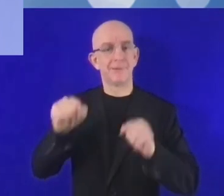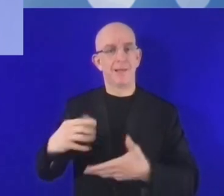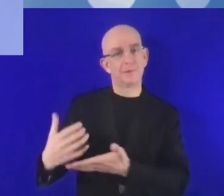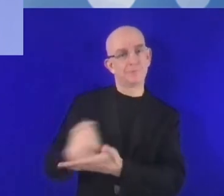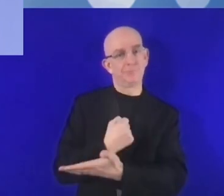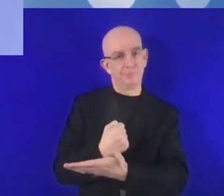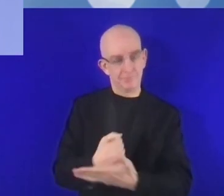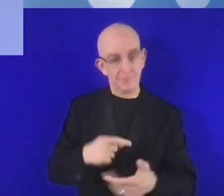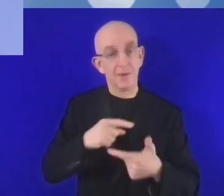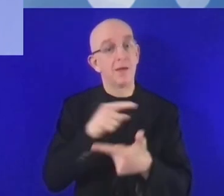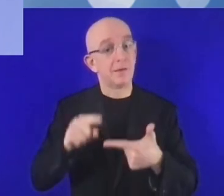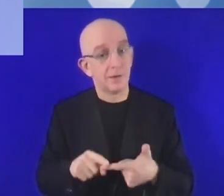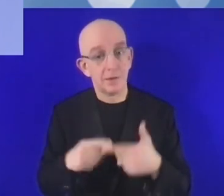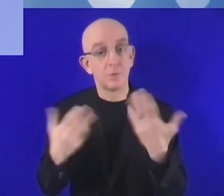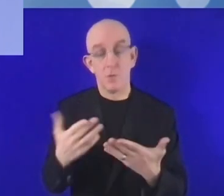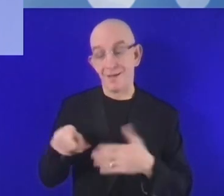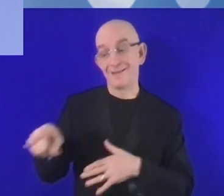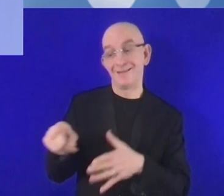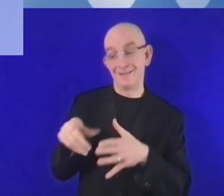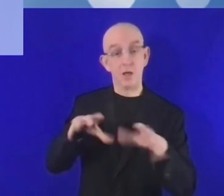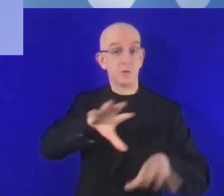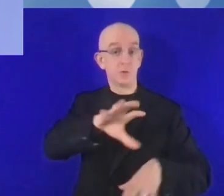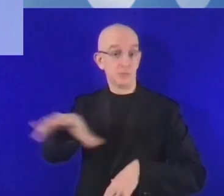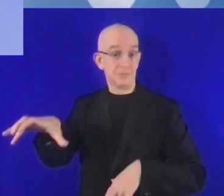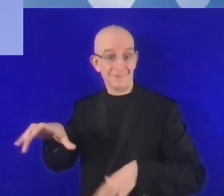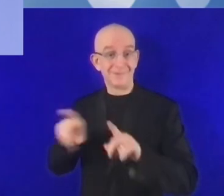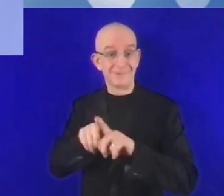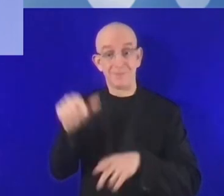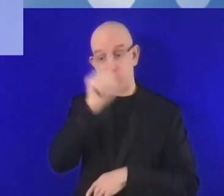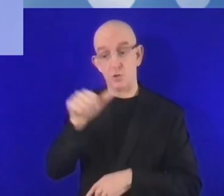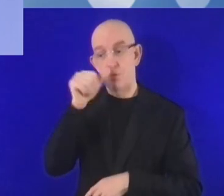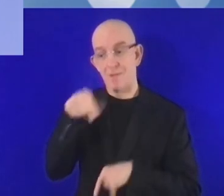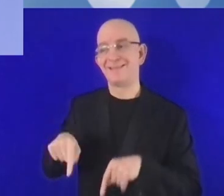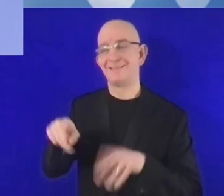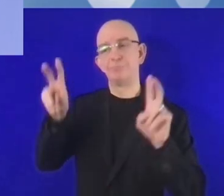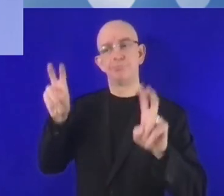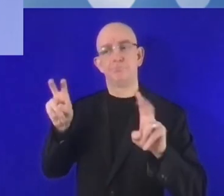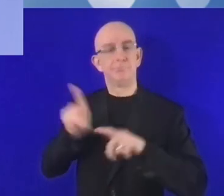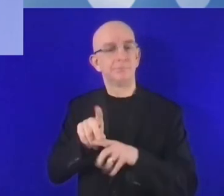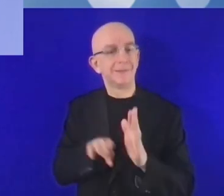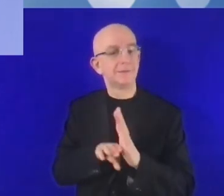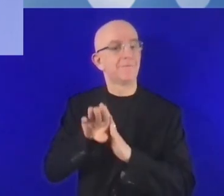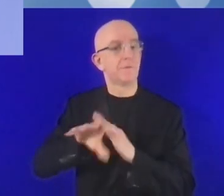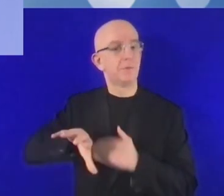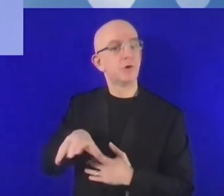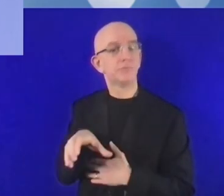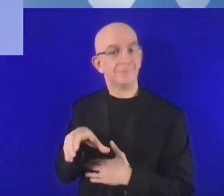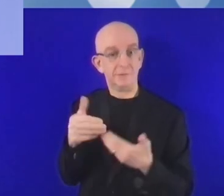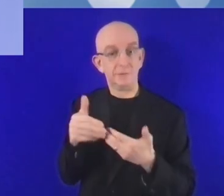أثيوبيا هي دول دائماً لديها وصول